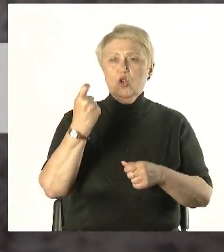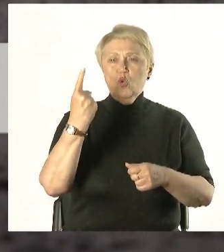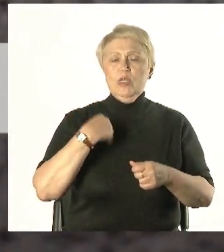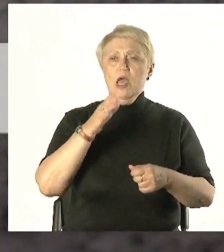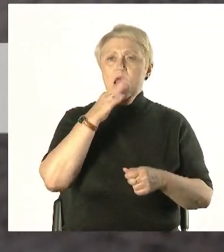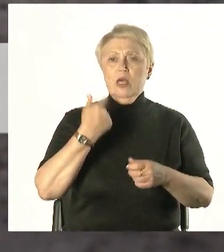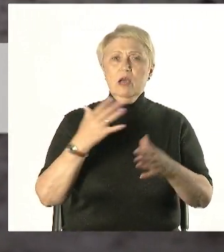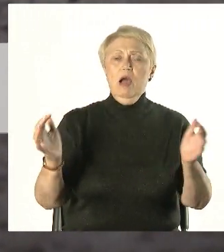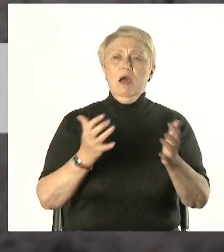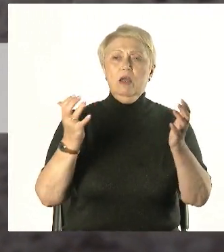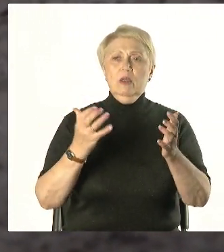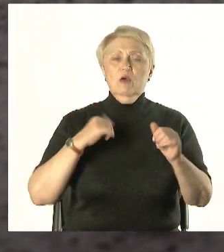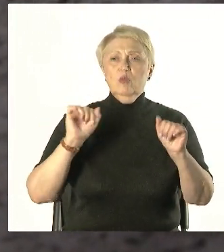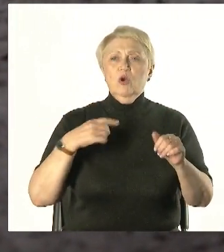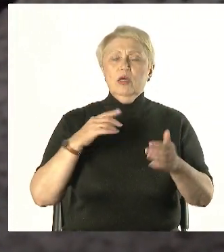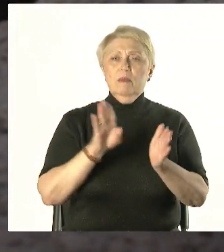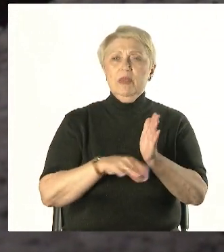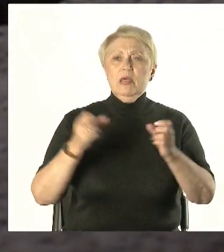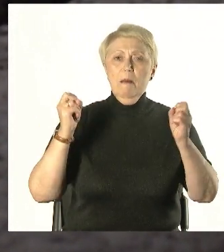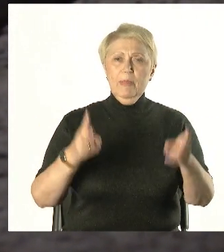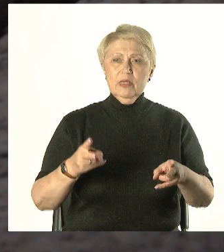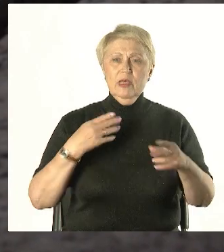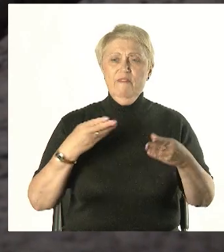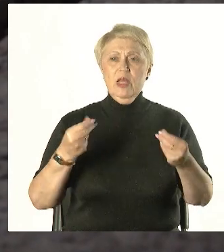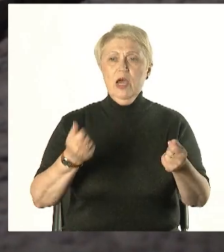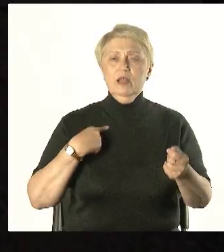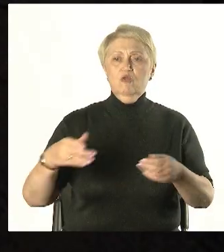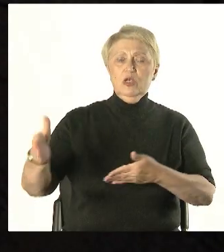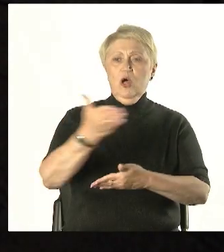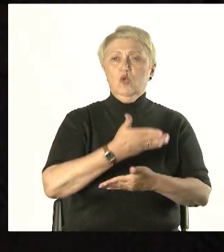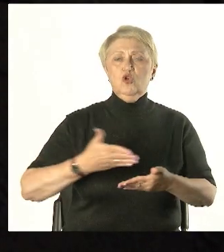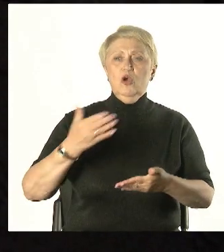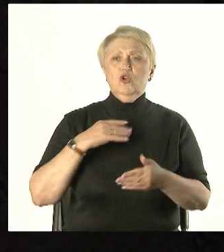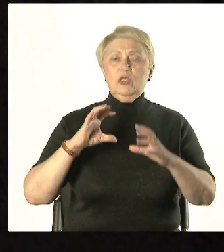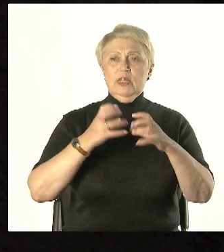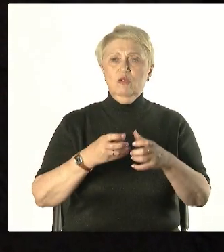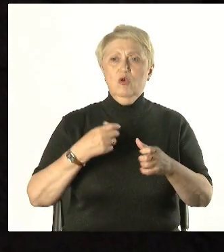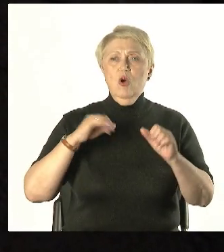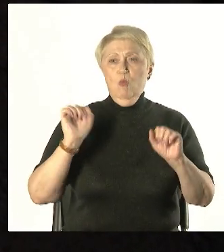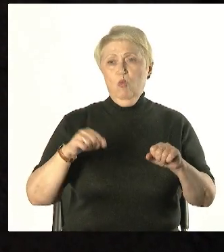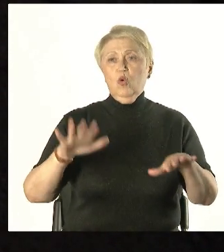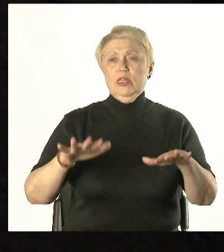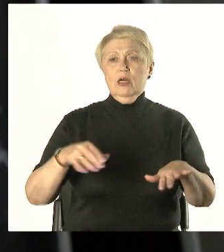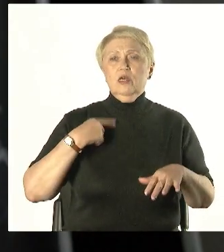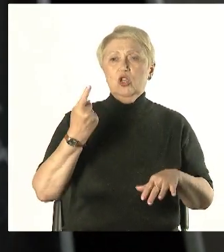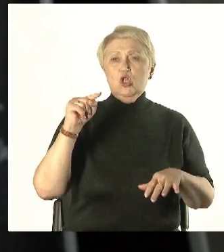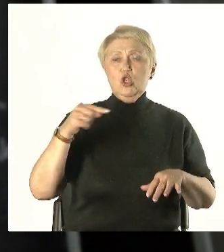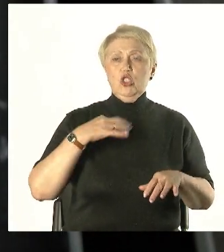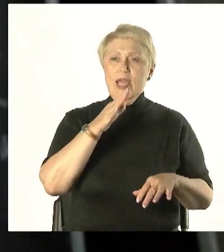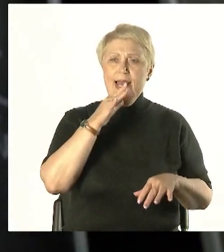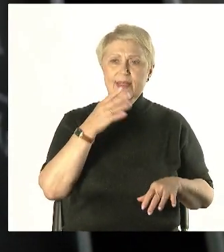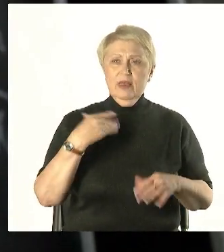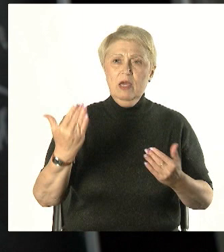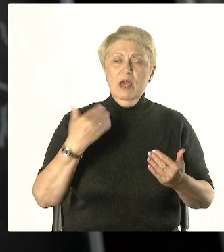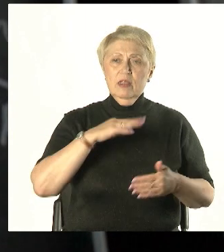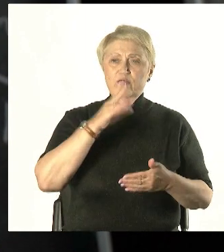изоляции они смогут безопасно и без влияния на окружающую среду находиться тысячи лет. Главный принцип системы хранения радиационных